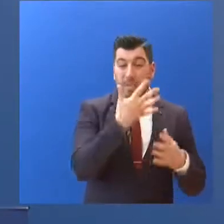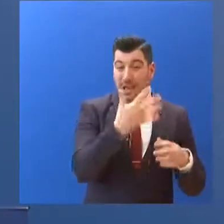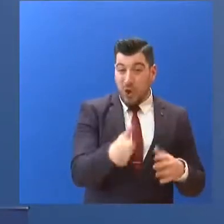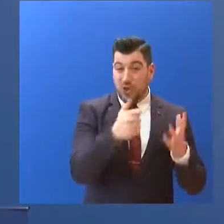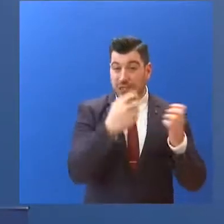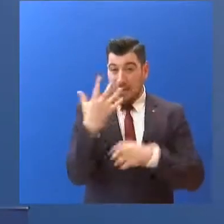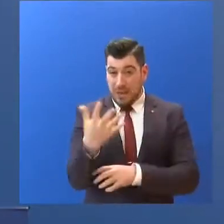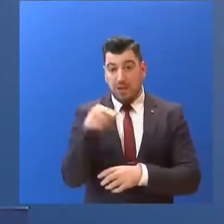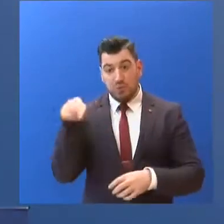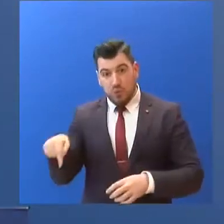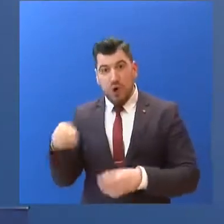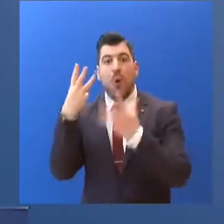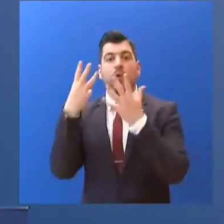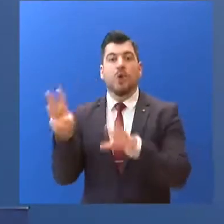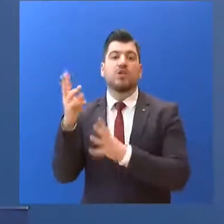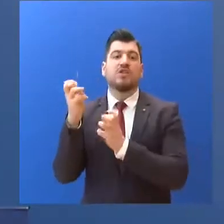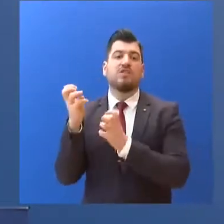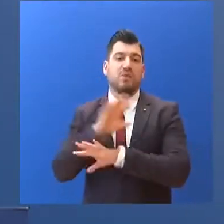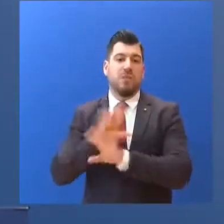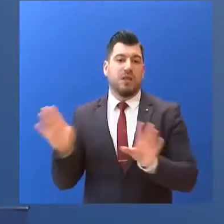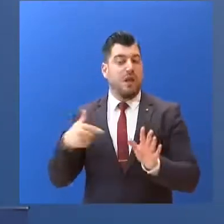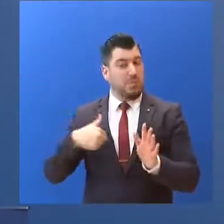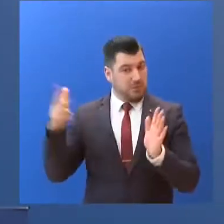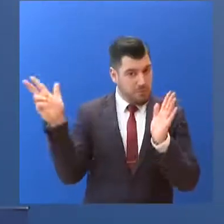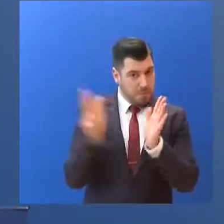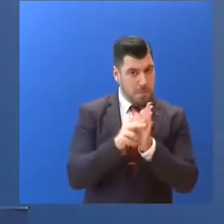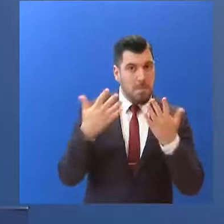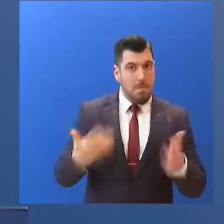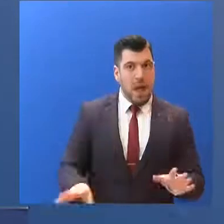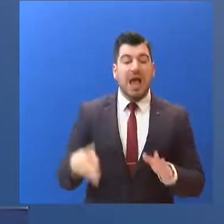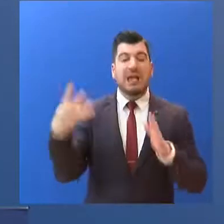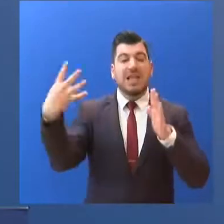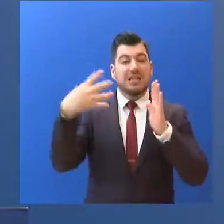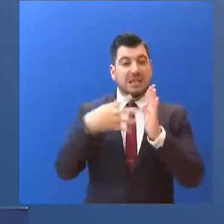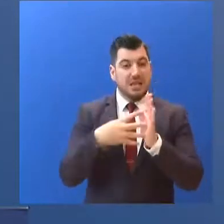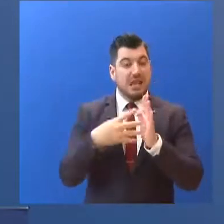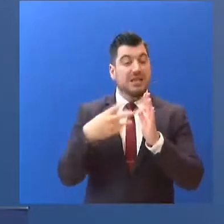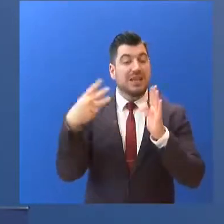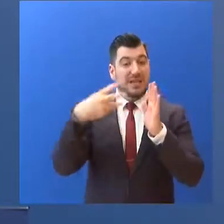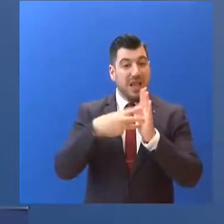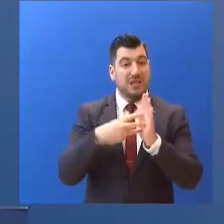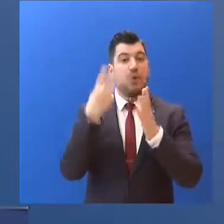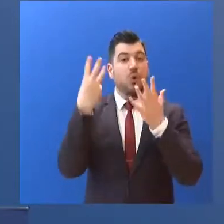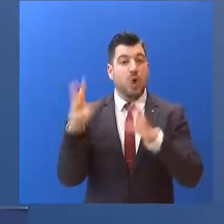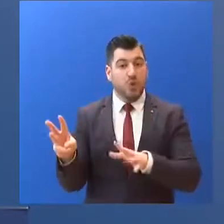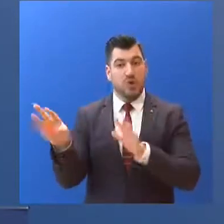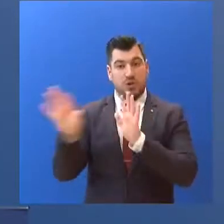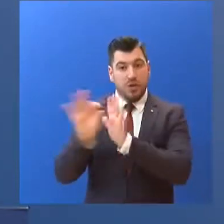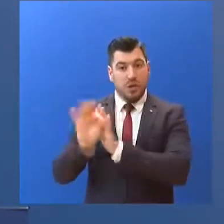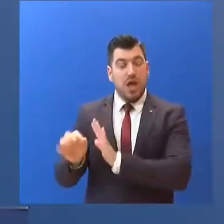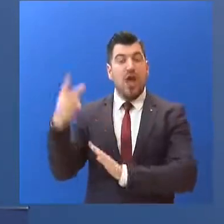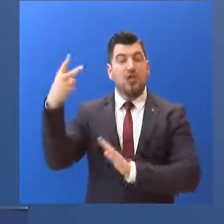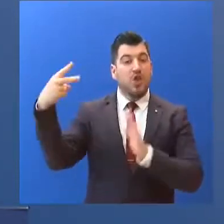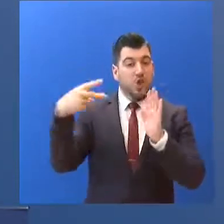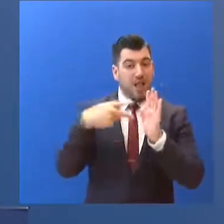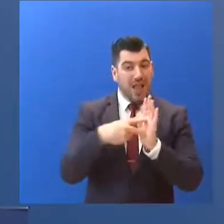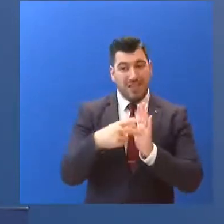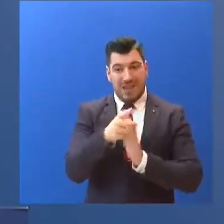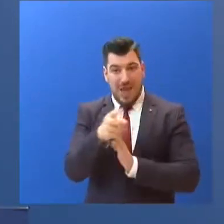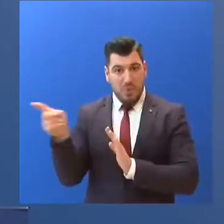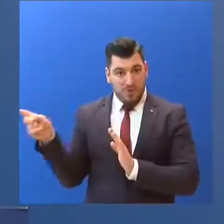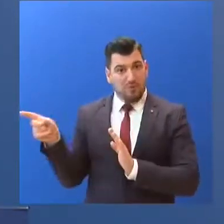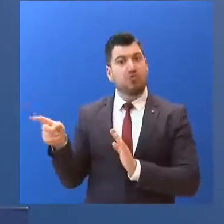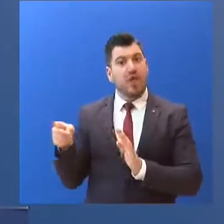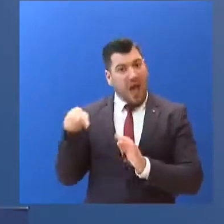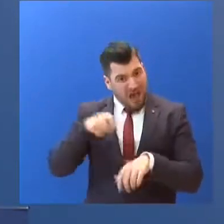870. Είχαμε εγκρίνει 4.200 προσλήψεις... ιατρικού και νοσηλευτικού προσωπικού... ενώ περίπου 2.000 εξ αυτών...